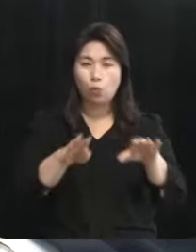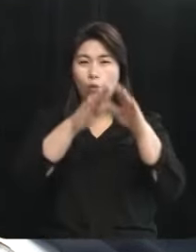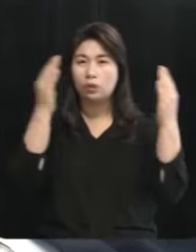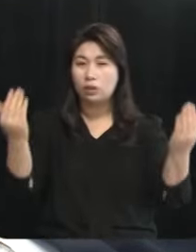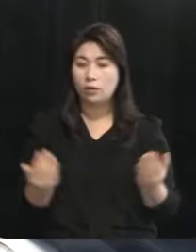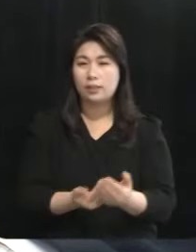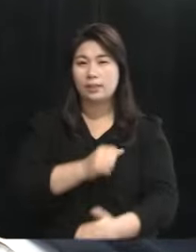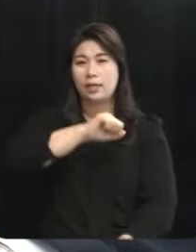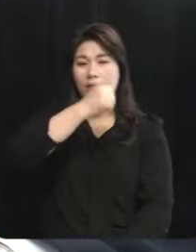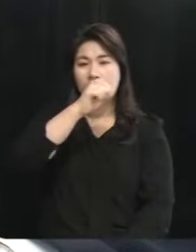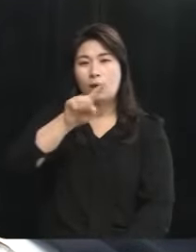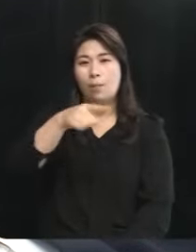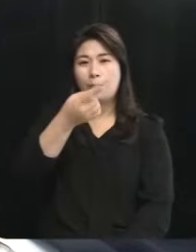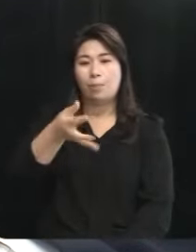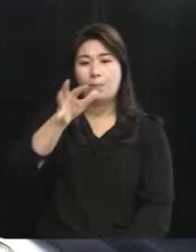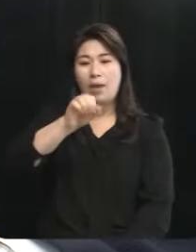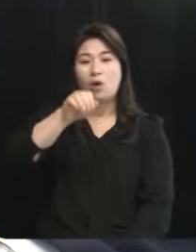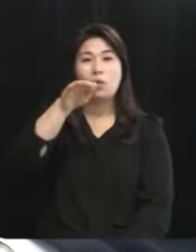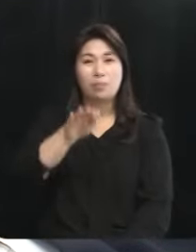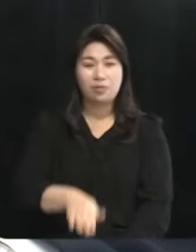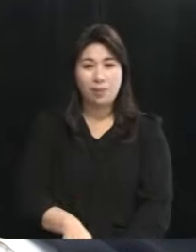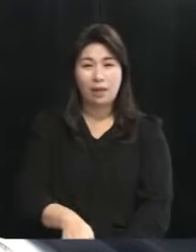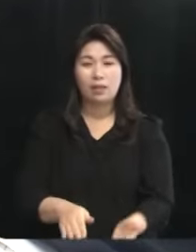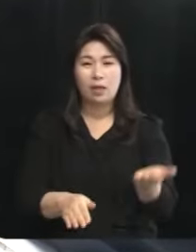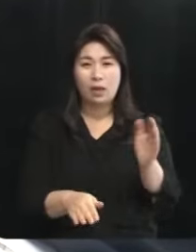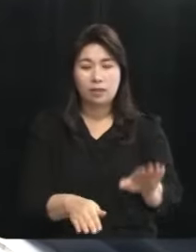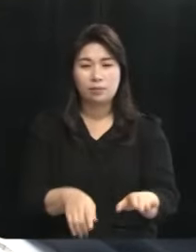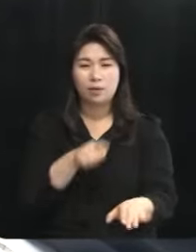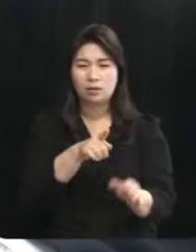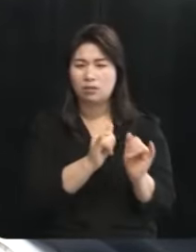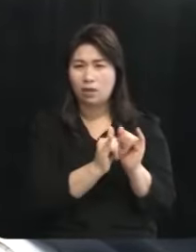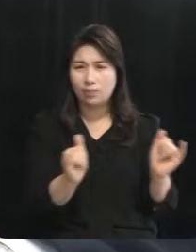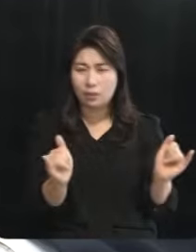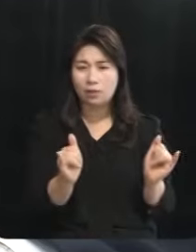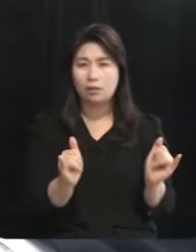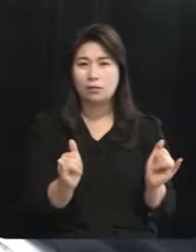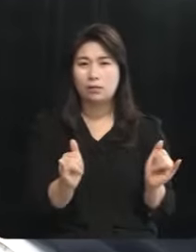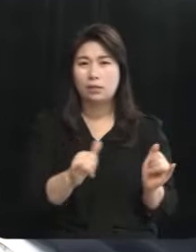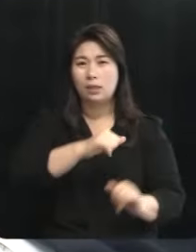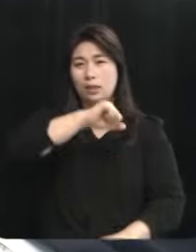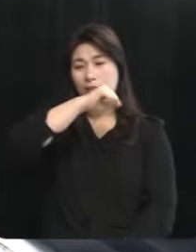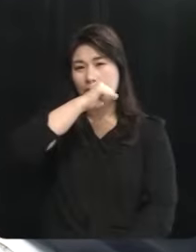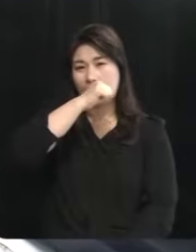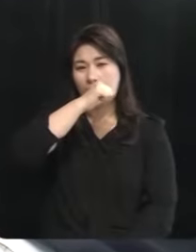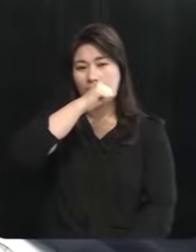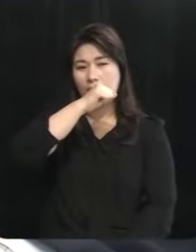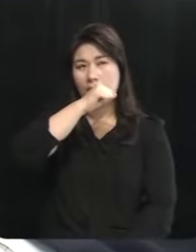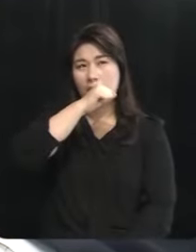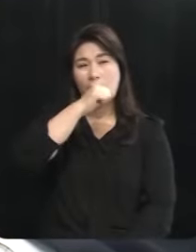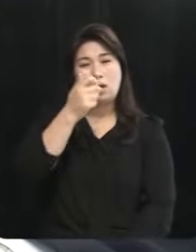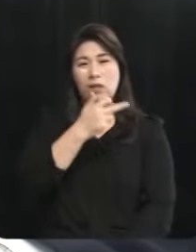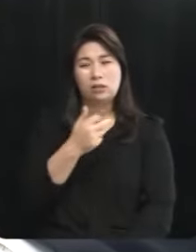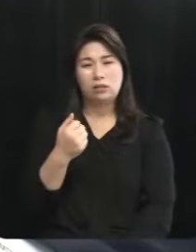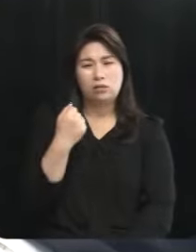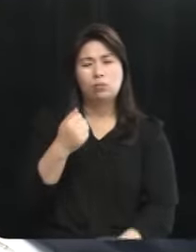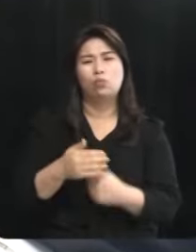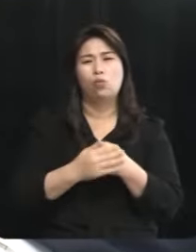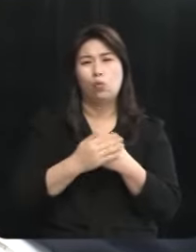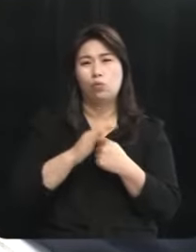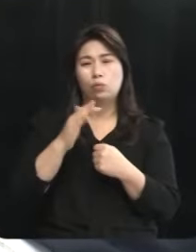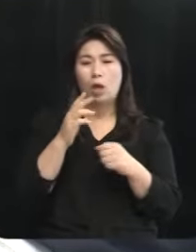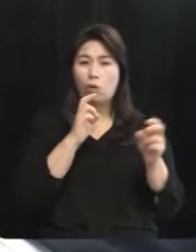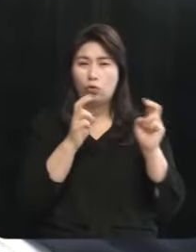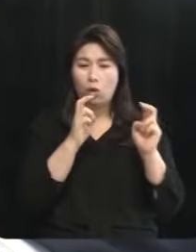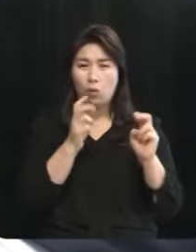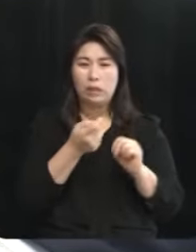예산이 100억 미만입니다 하지만 이분들한테는 예산이 큰 힘이 됩니다 왜냐하면 기업